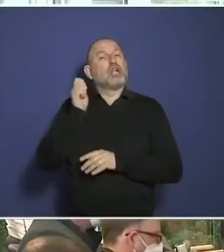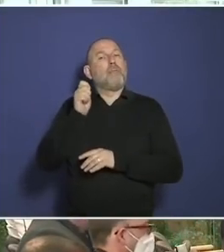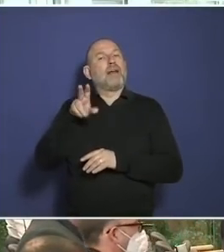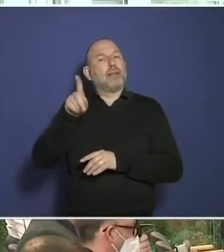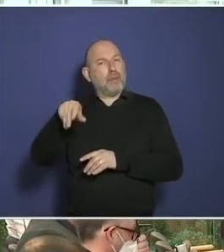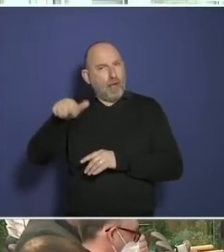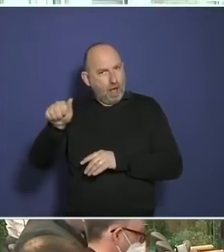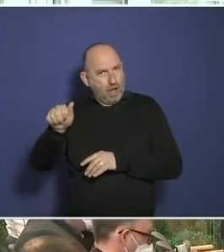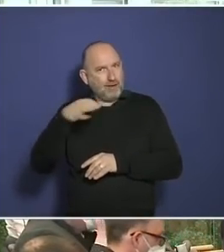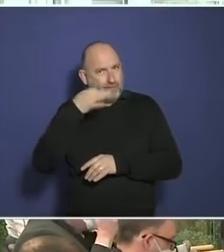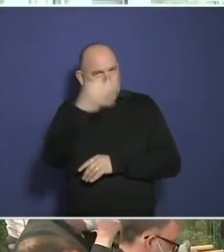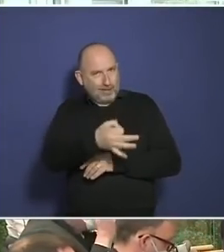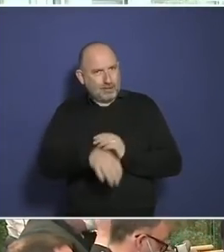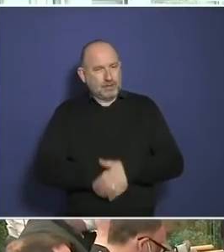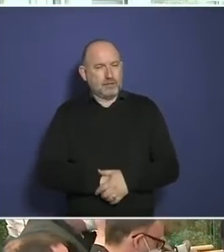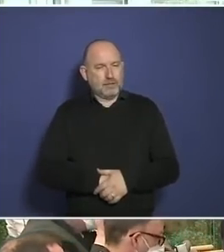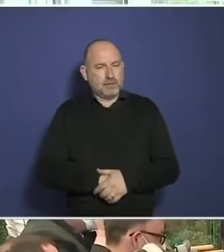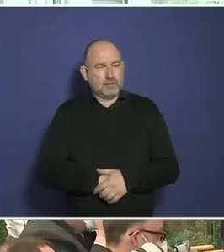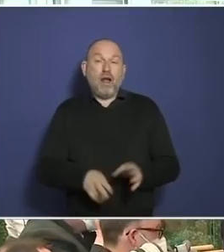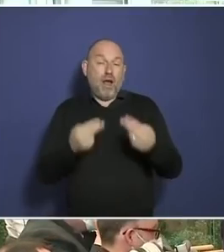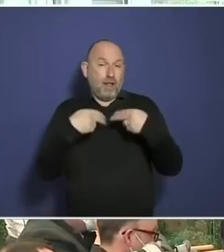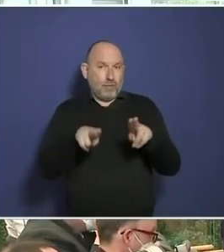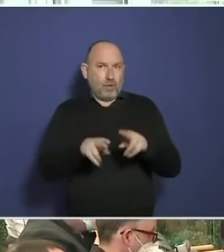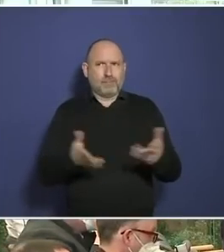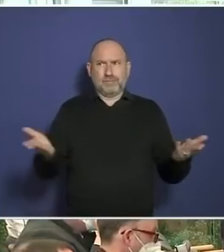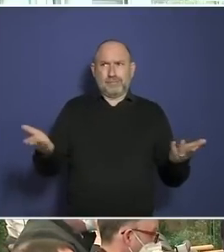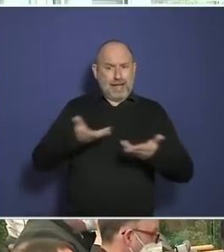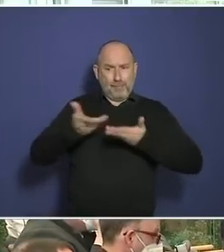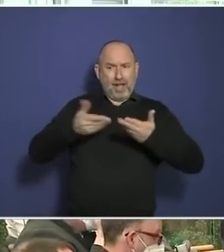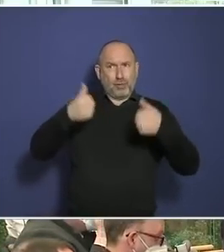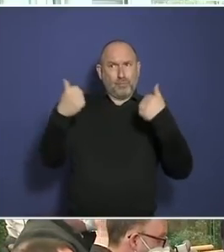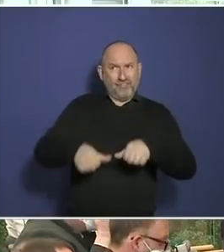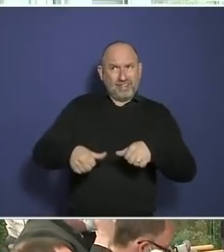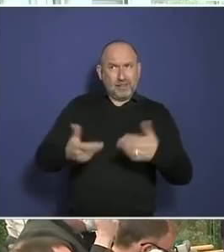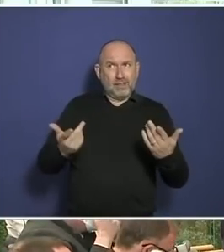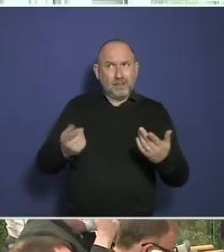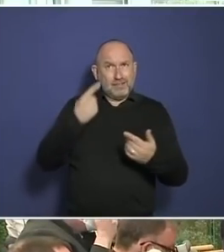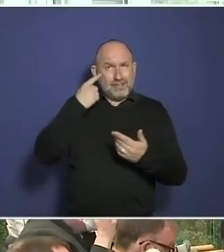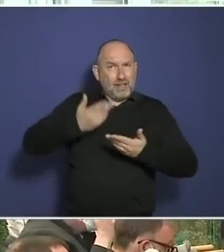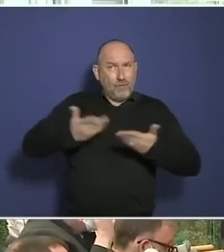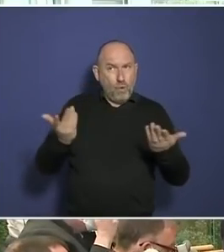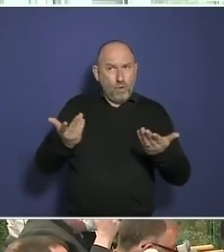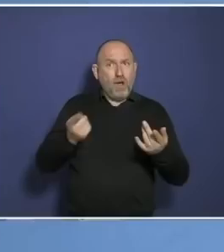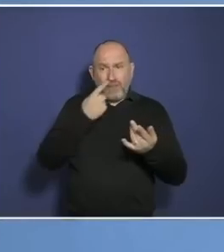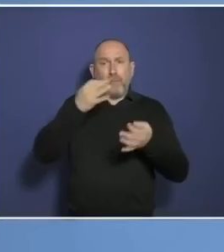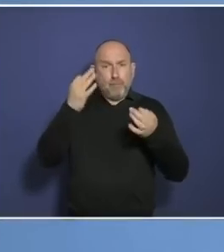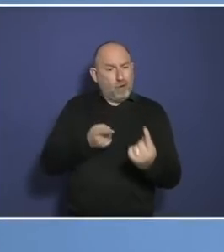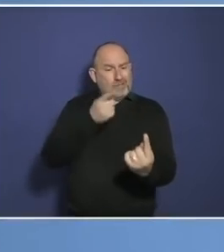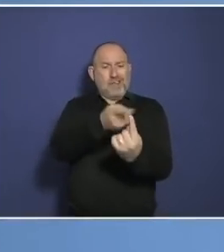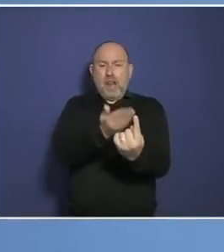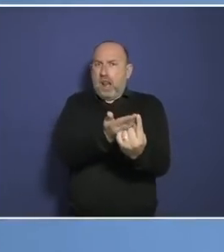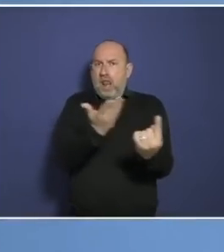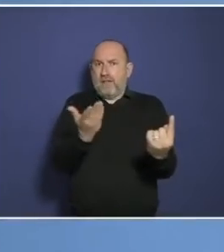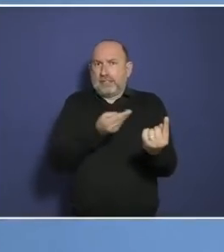Beratungspflicht macht ja nur dann Sinn, wenn ich weiß, wofür ich berate. Das müsste dann ja eine Impfpflicht sein. Das heißt, eine Beratungspflicht